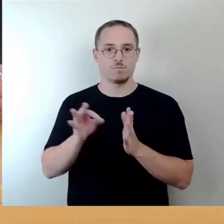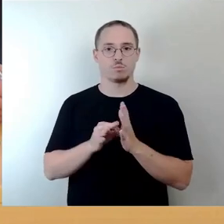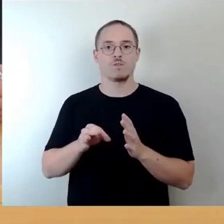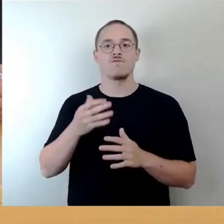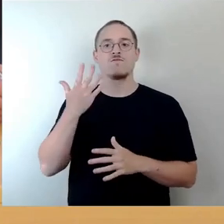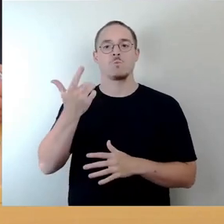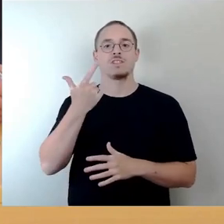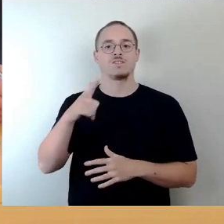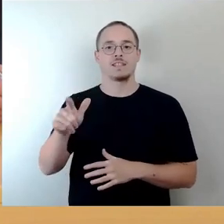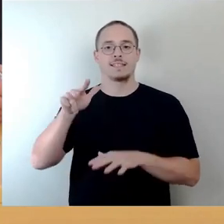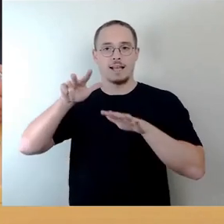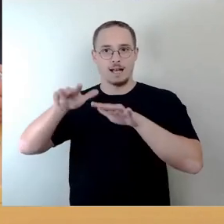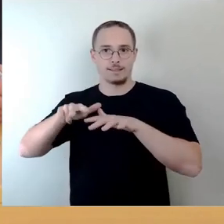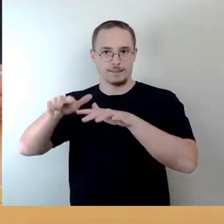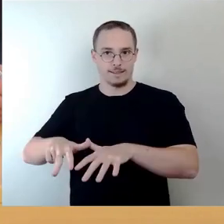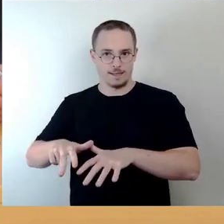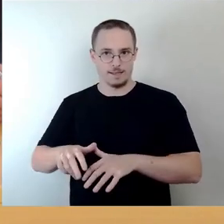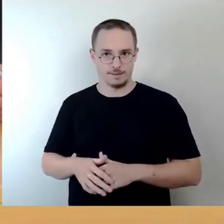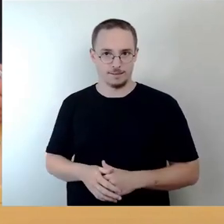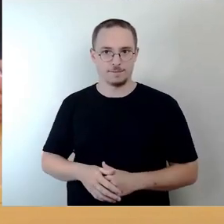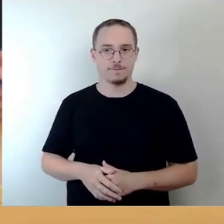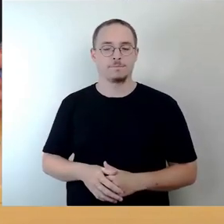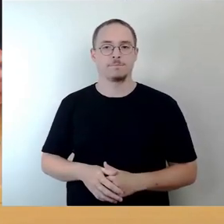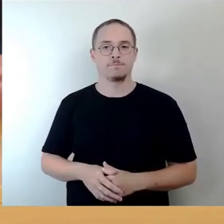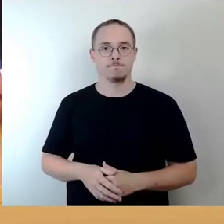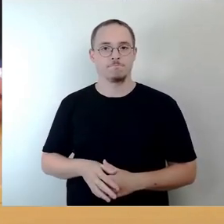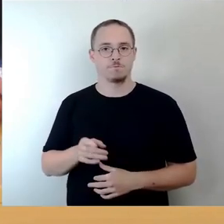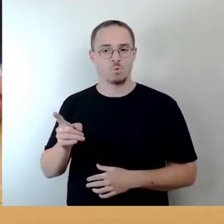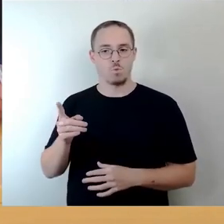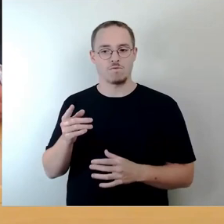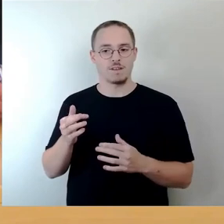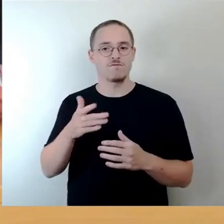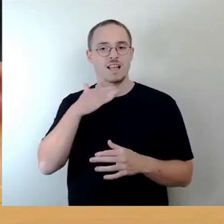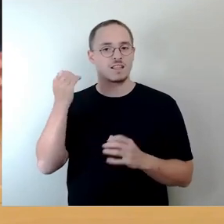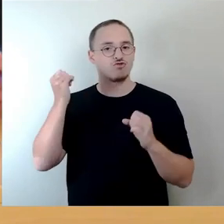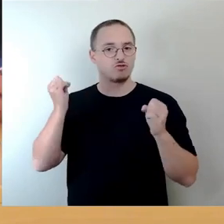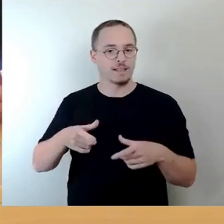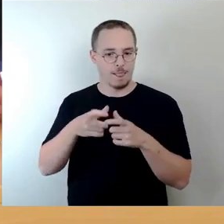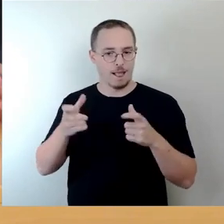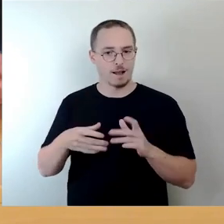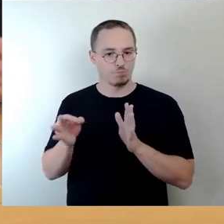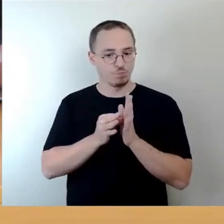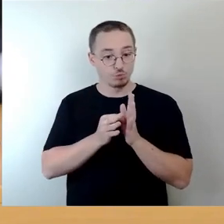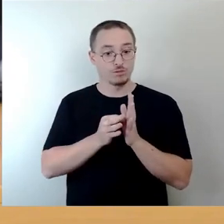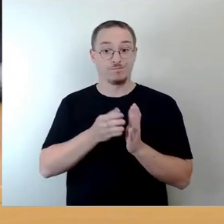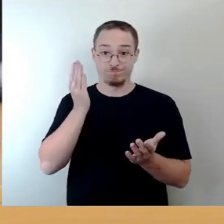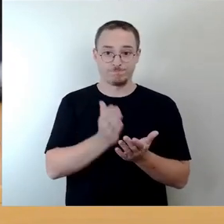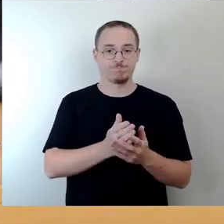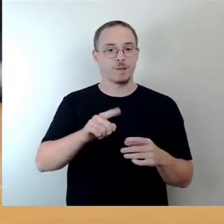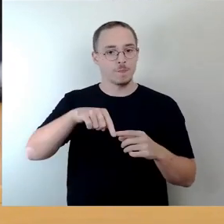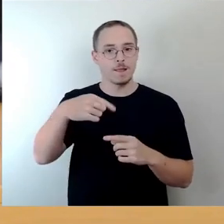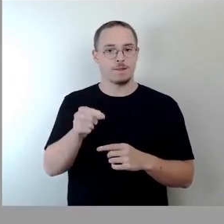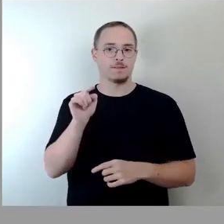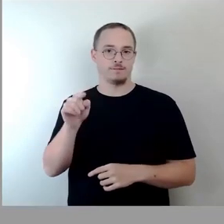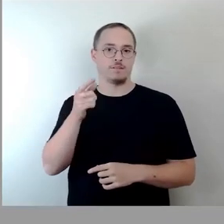Dann nach dem Top Wasserskianlagen, was wir gerade gesagt haben, zu behandeln. Wer dem zustimmen kann,